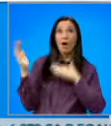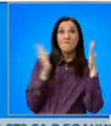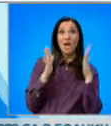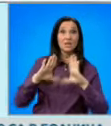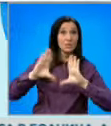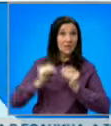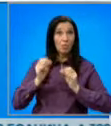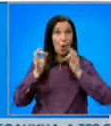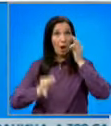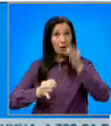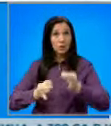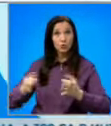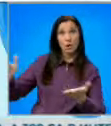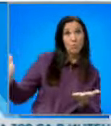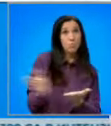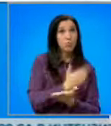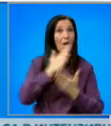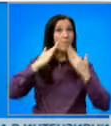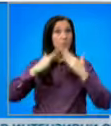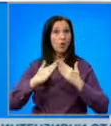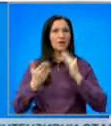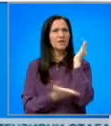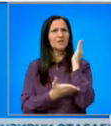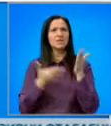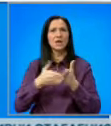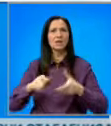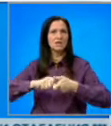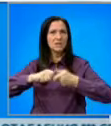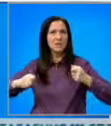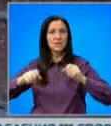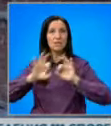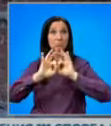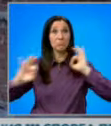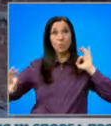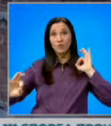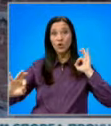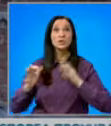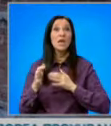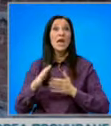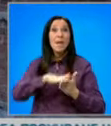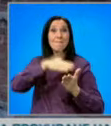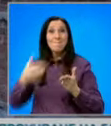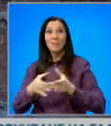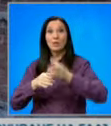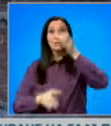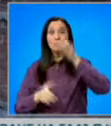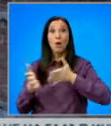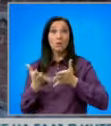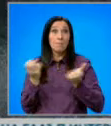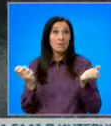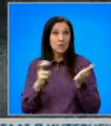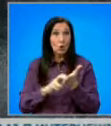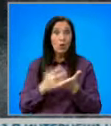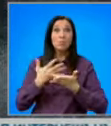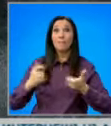градушка, е съборил покриви и дървета заради скъсени проводници и паднали стълбове, хората останаха без електричество. Най-много са щатите в